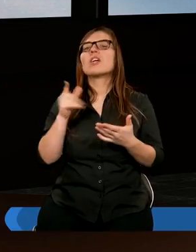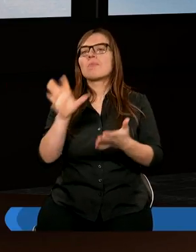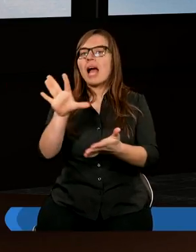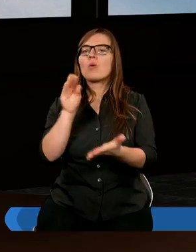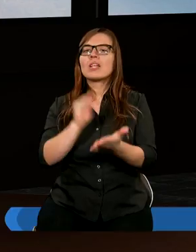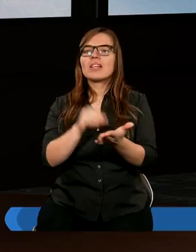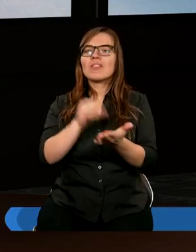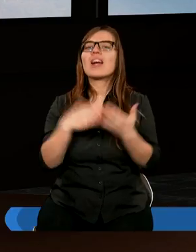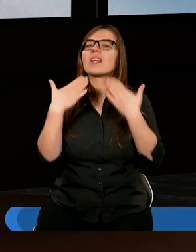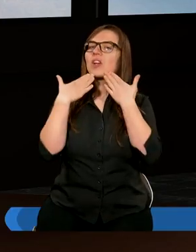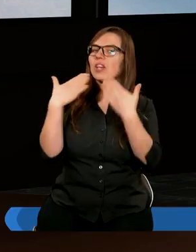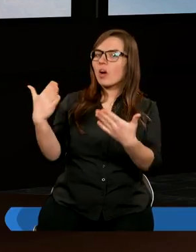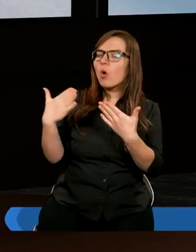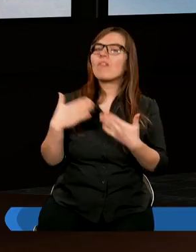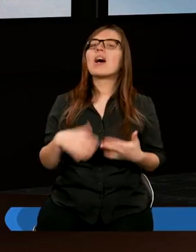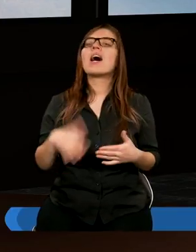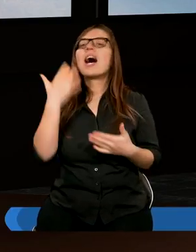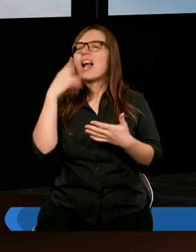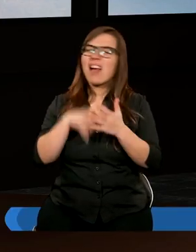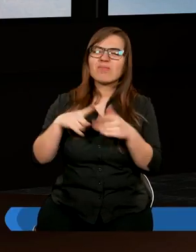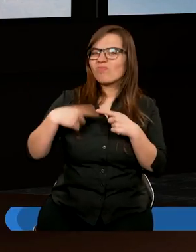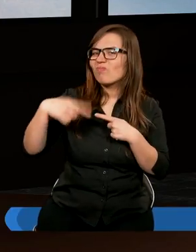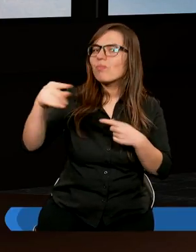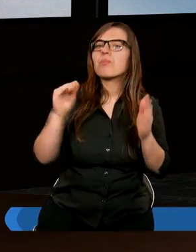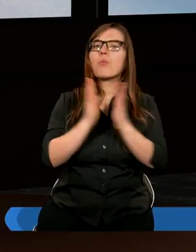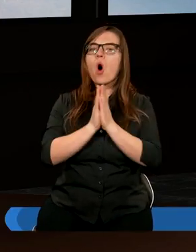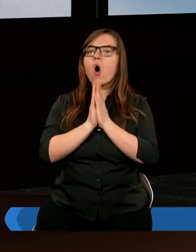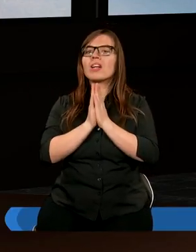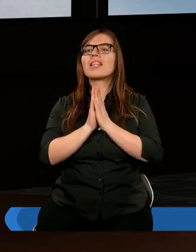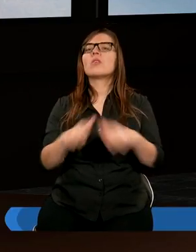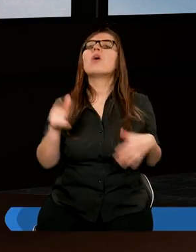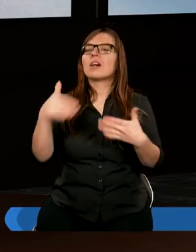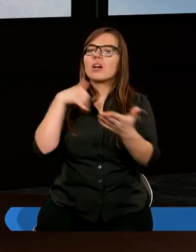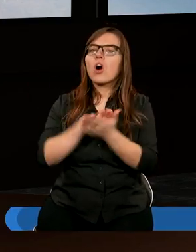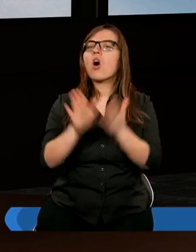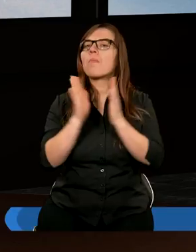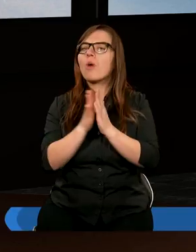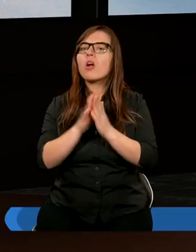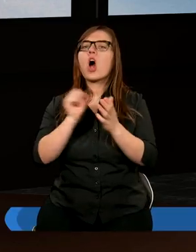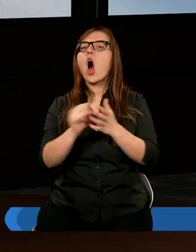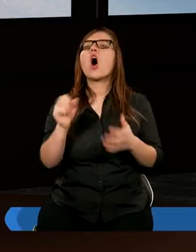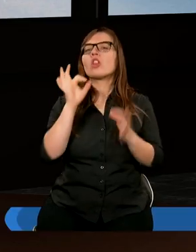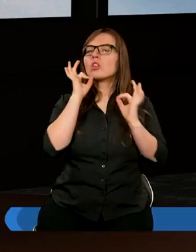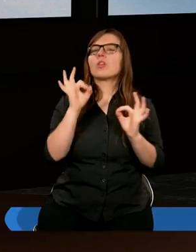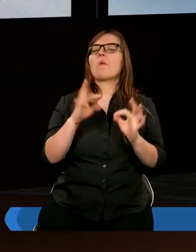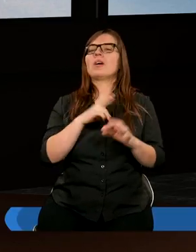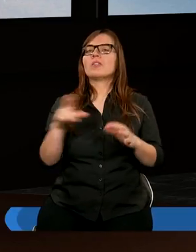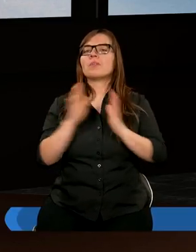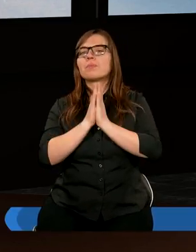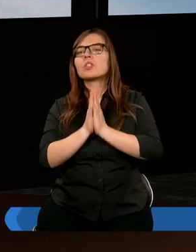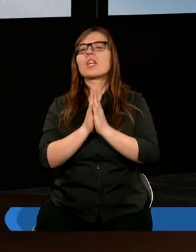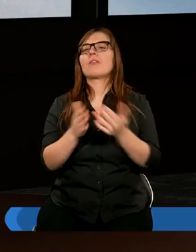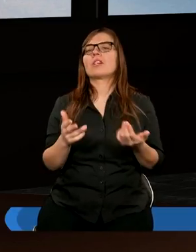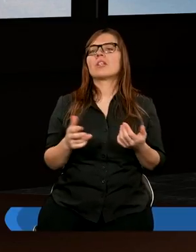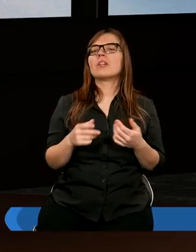zwyczaj dziękowania. Ilekroć się modlił, rozpoczynał modlitwę od dziękczynienia. Tak na